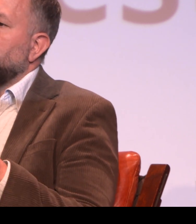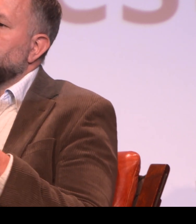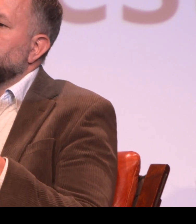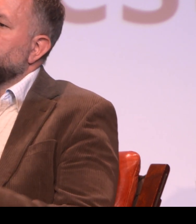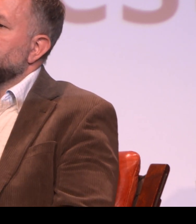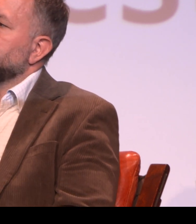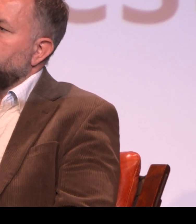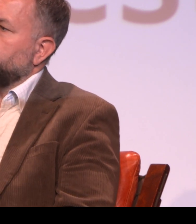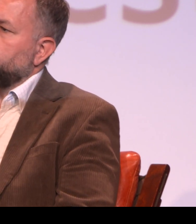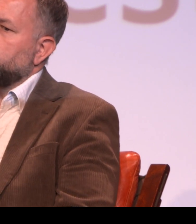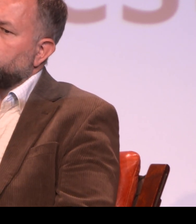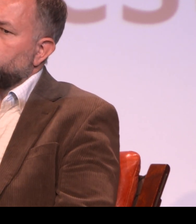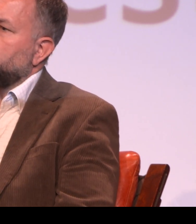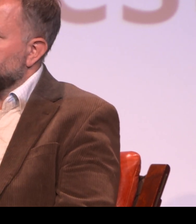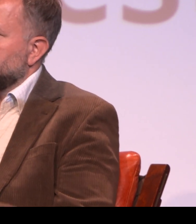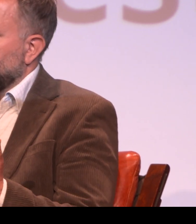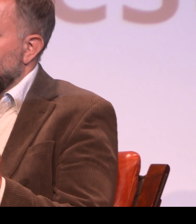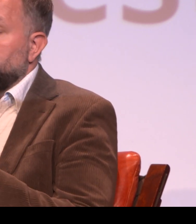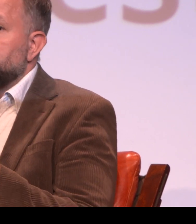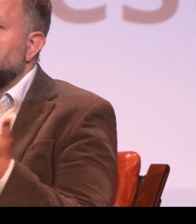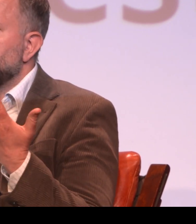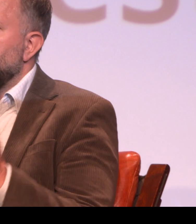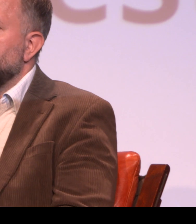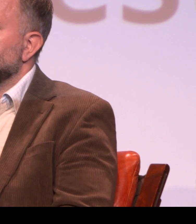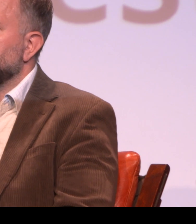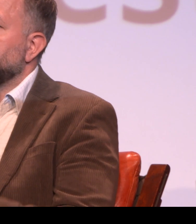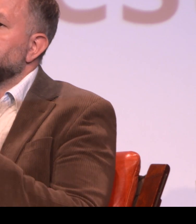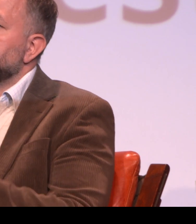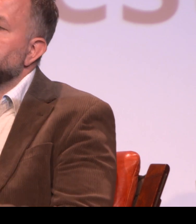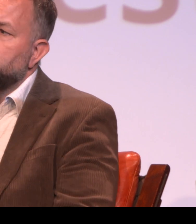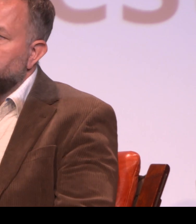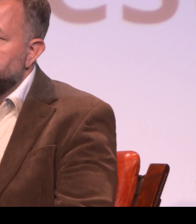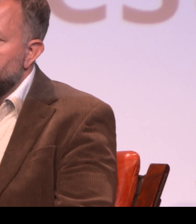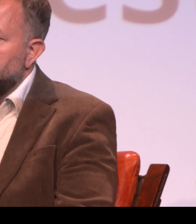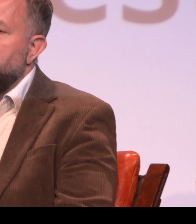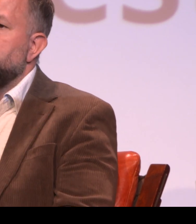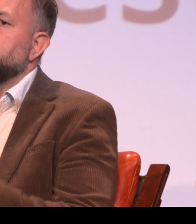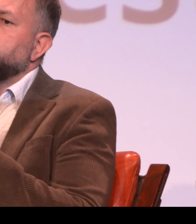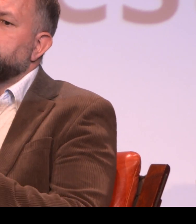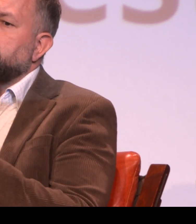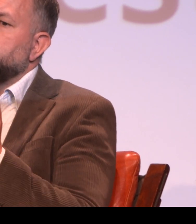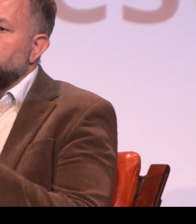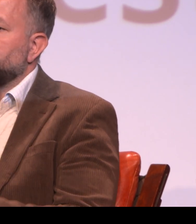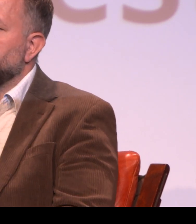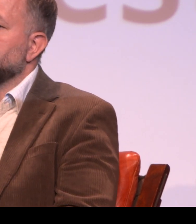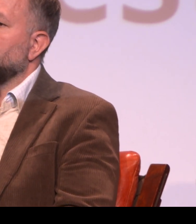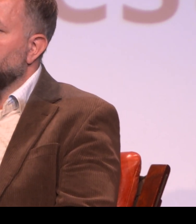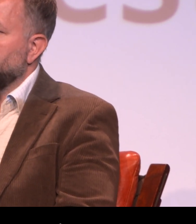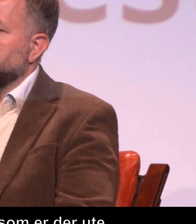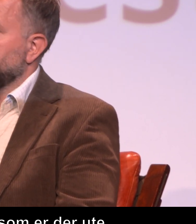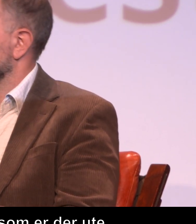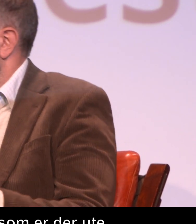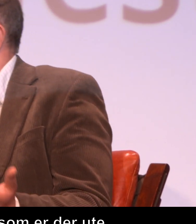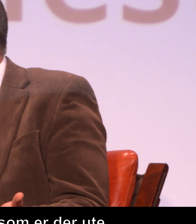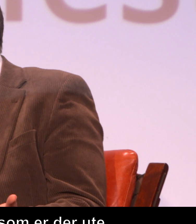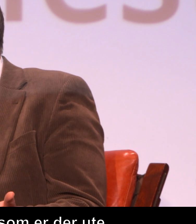som vil fungere. Så det er forskjellige grupper som da må tenke selv, og som vet hva som trengs. For eksempel, hva kan blinde være spesielt behov på? Er